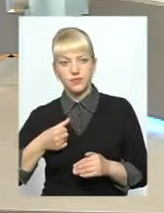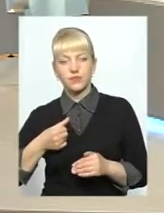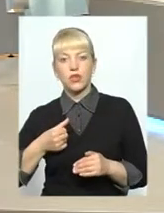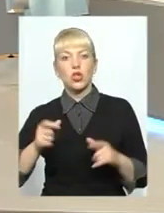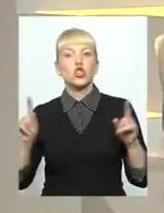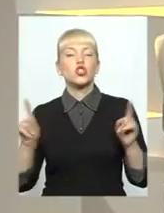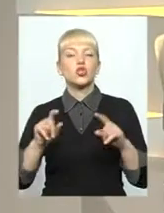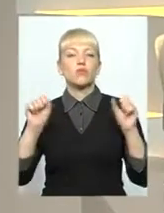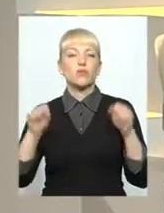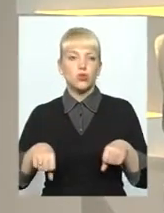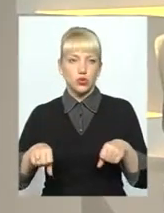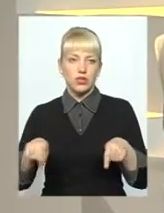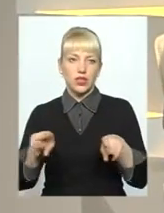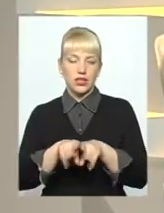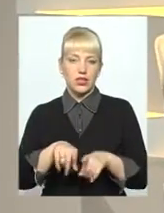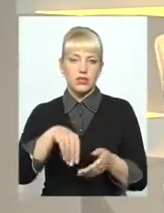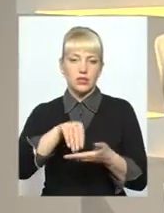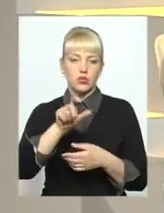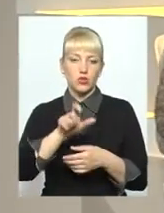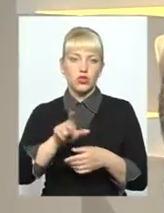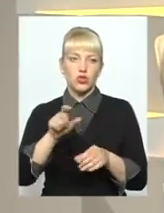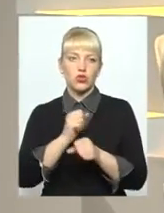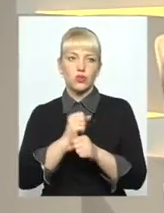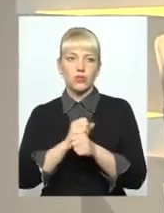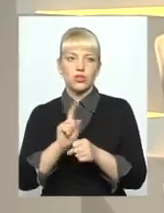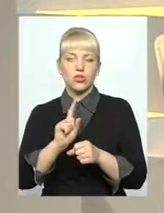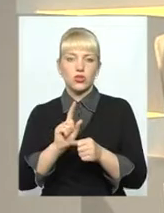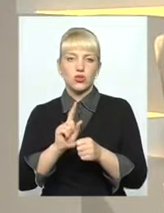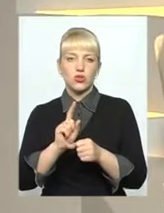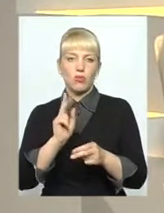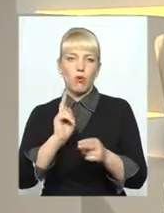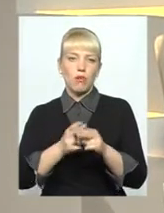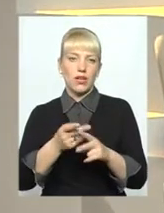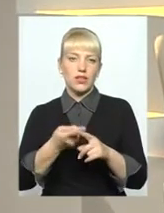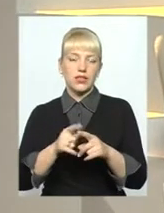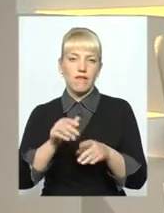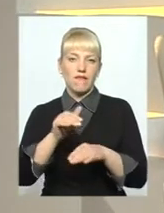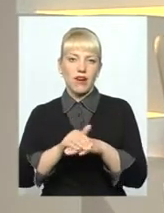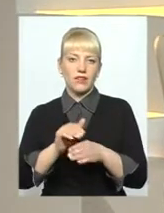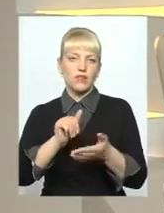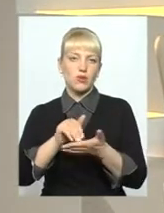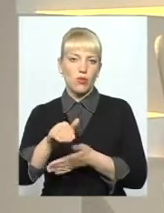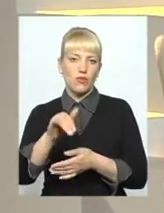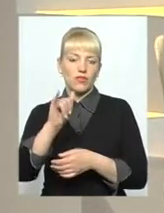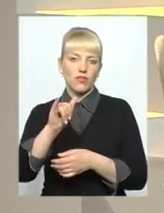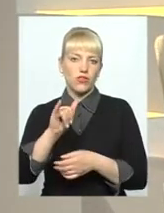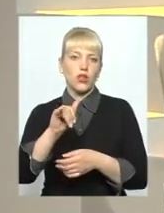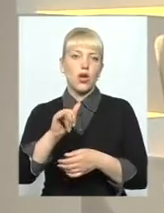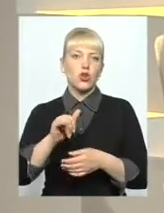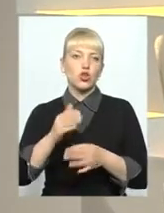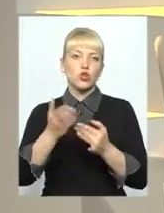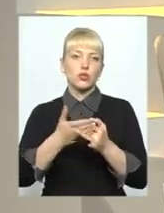Що можуть такі споживачі зробити, аби упередити оцей факт відмови у субсидії? Тому що